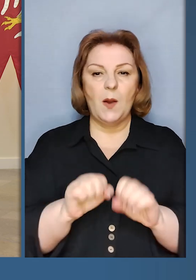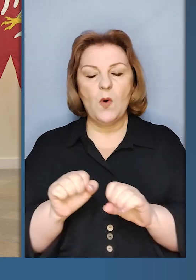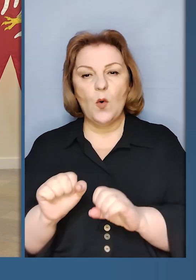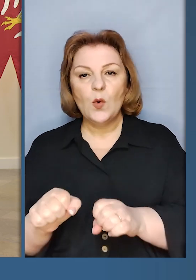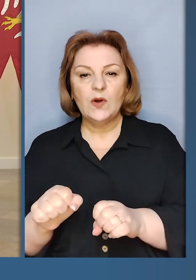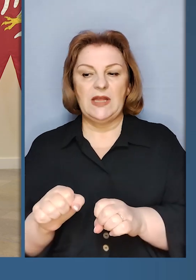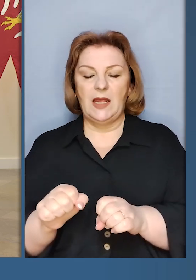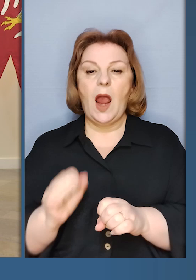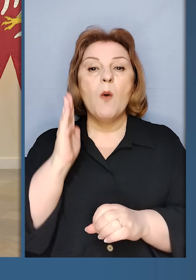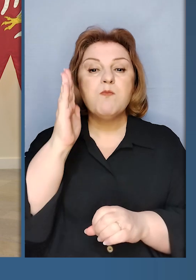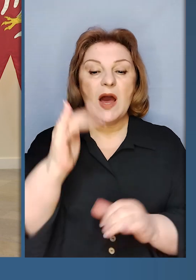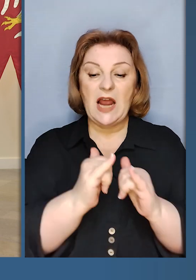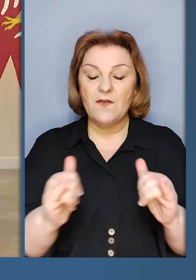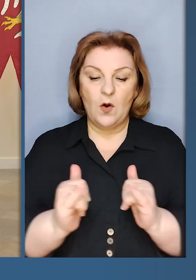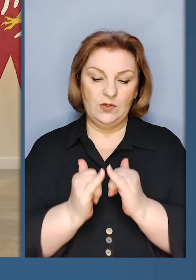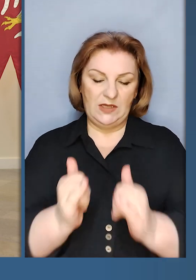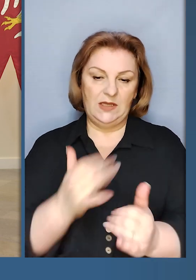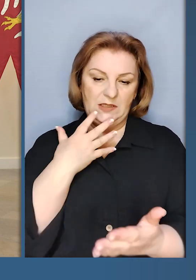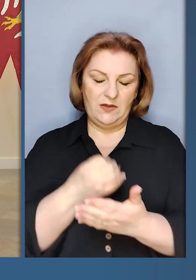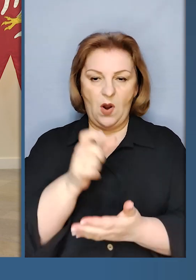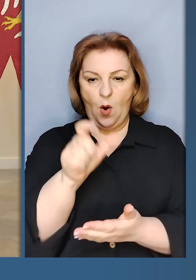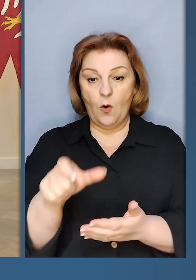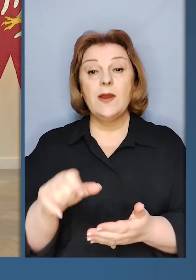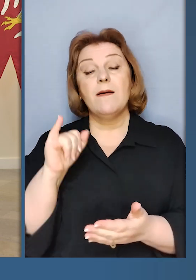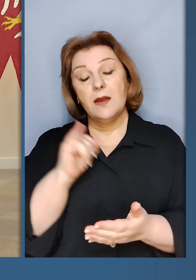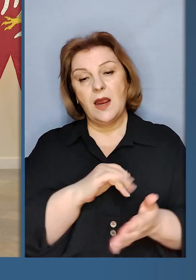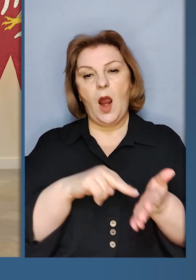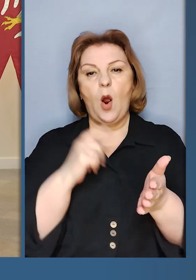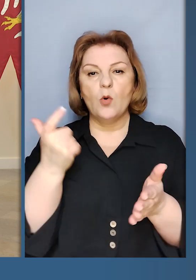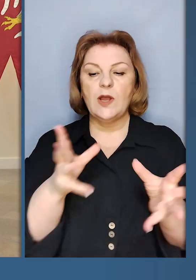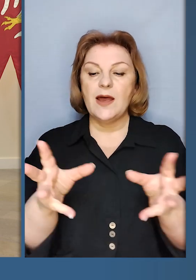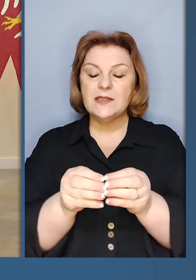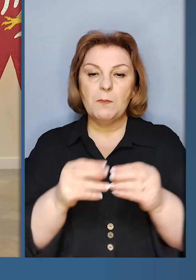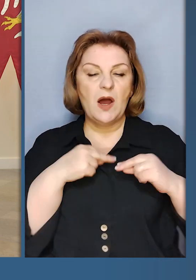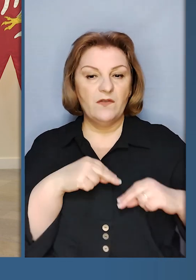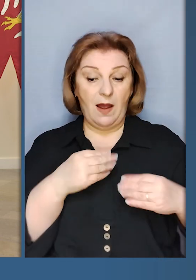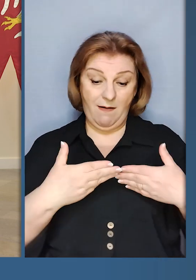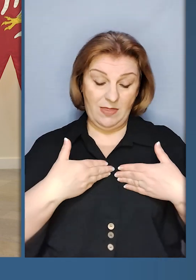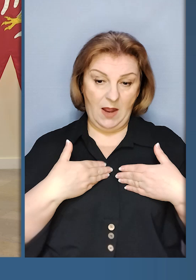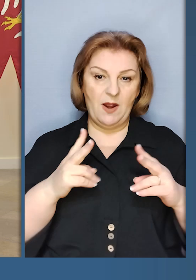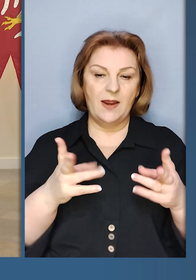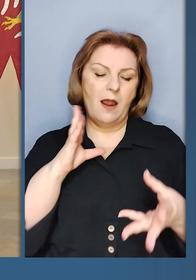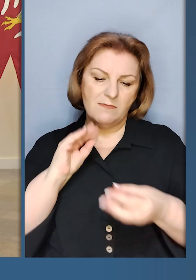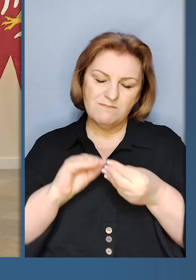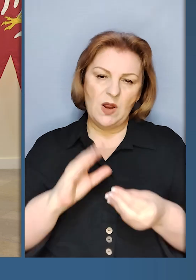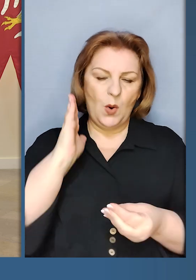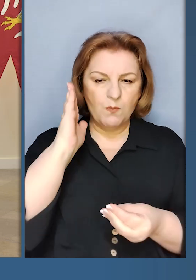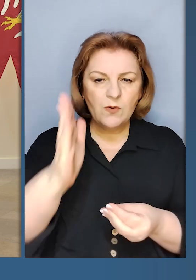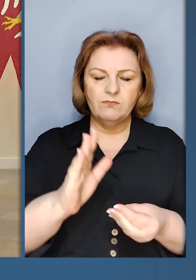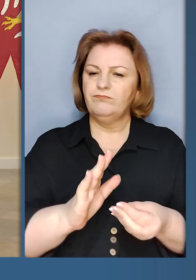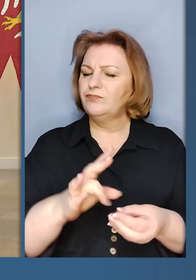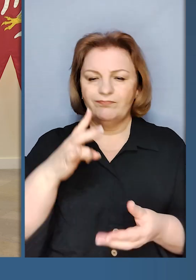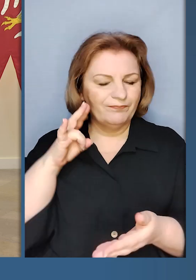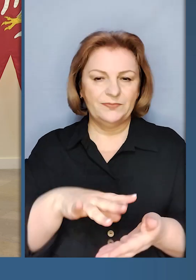перспективи розвитку своїм громадянам, а також економічного співробітництва нам, які будемо і залишимося